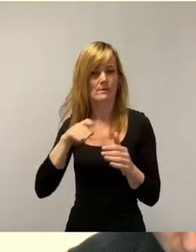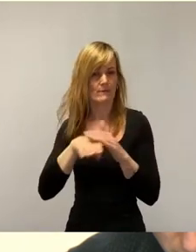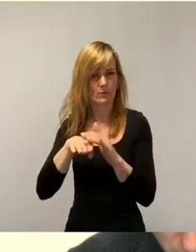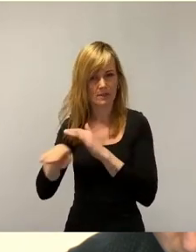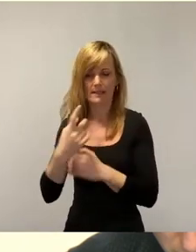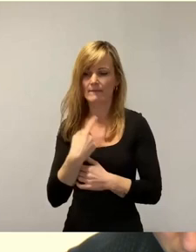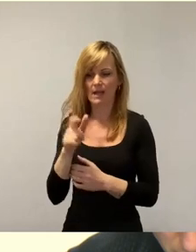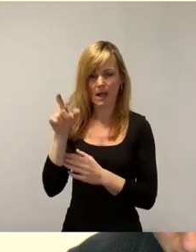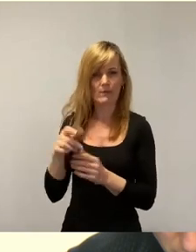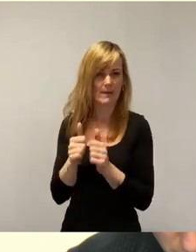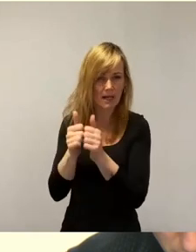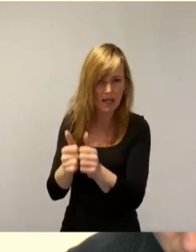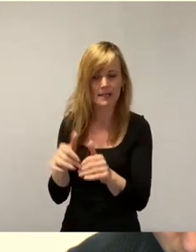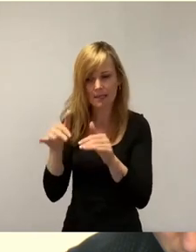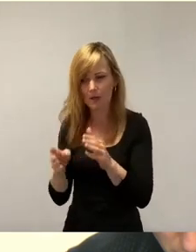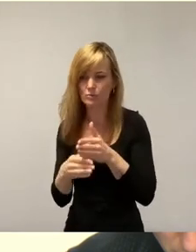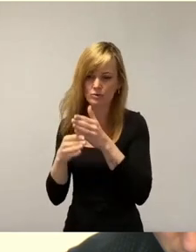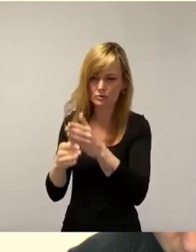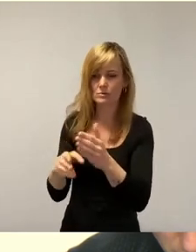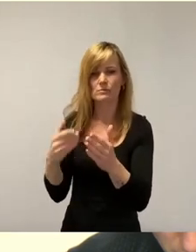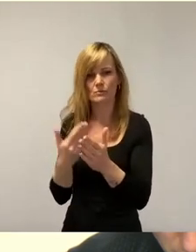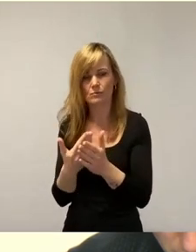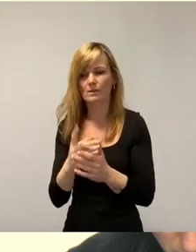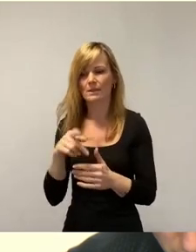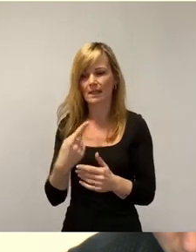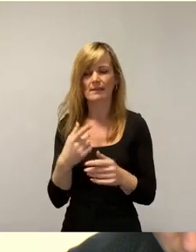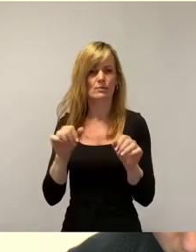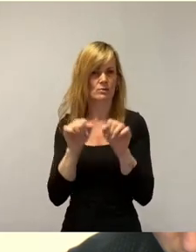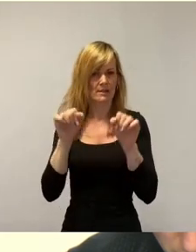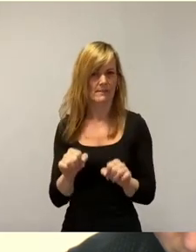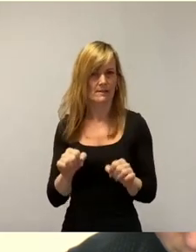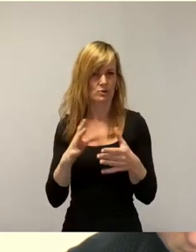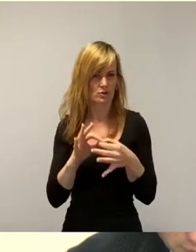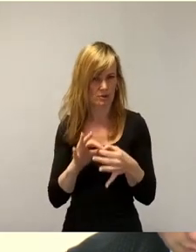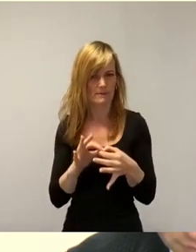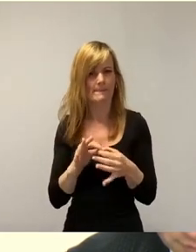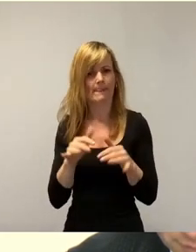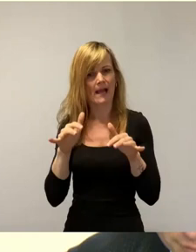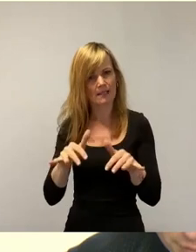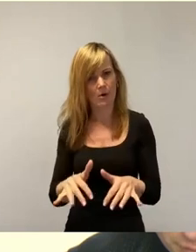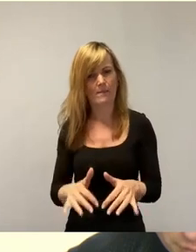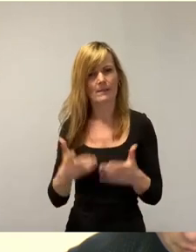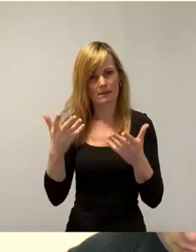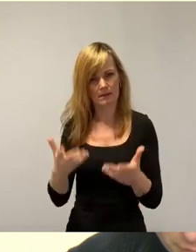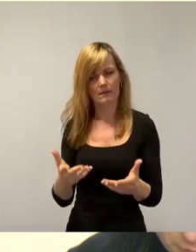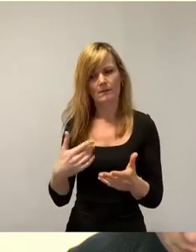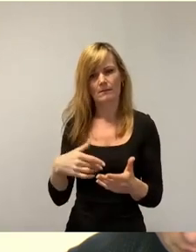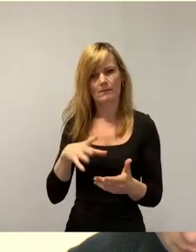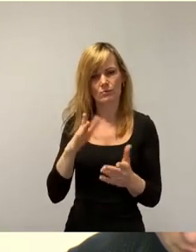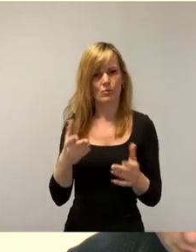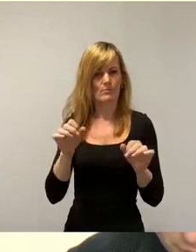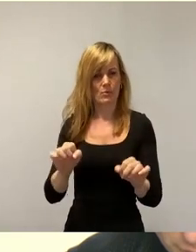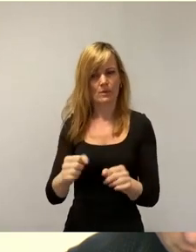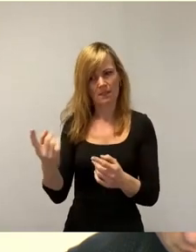und damit sozusagen ein systematisches Ankommen in einer Stadt möglich ist.